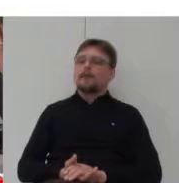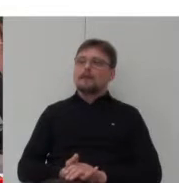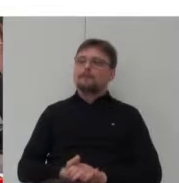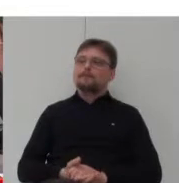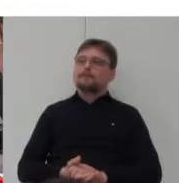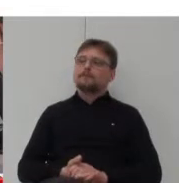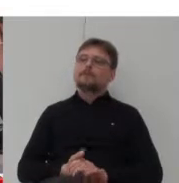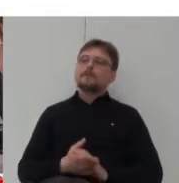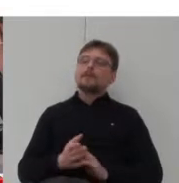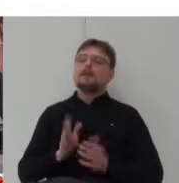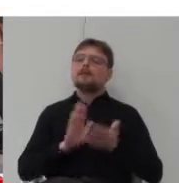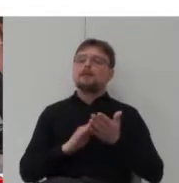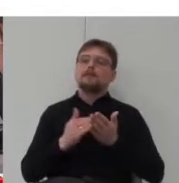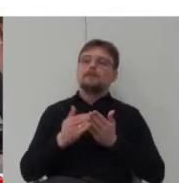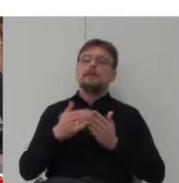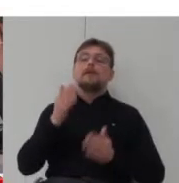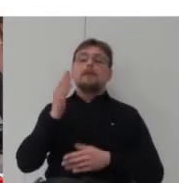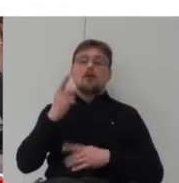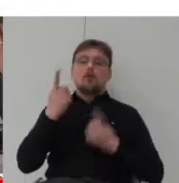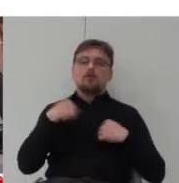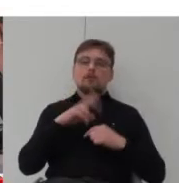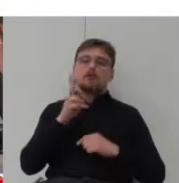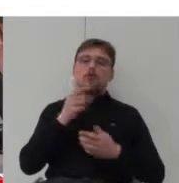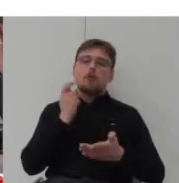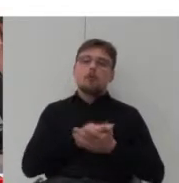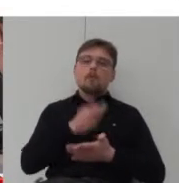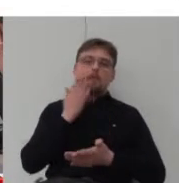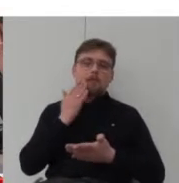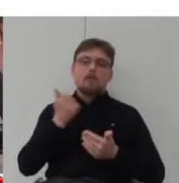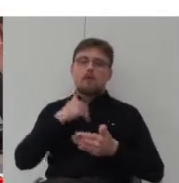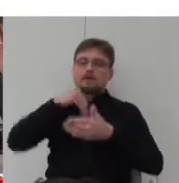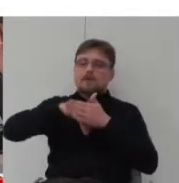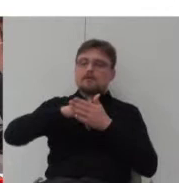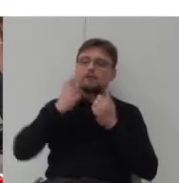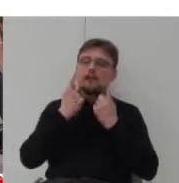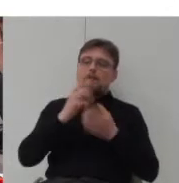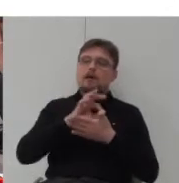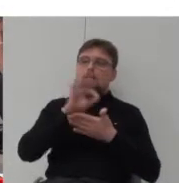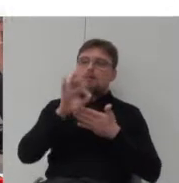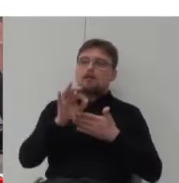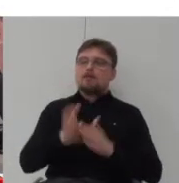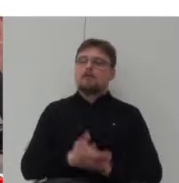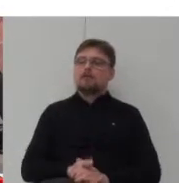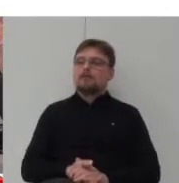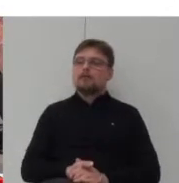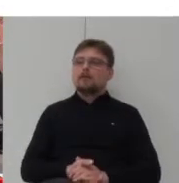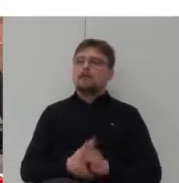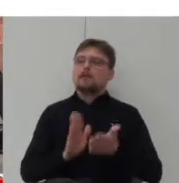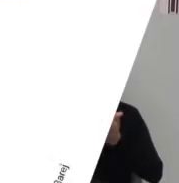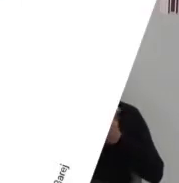dowolność w ich aranżacji. Co gdyby taką idealną sytuację zaprojektowanej z strefy publicznej